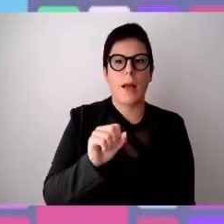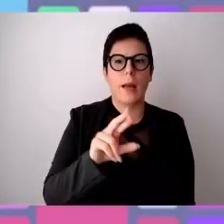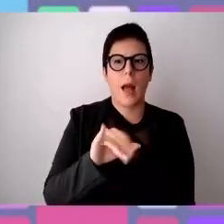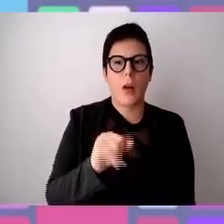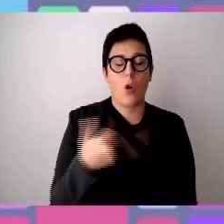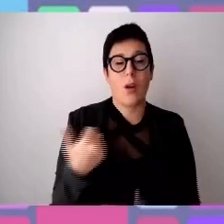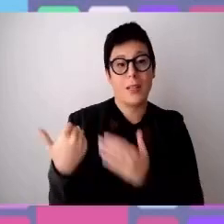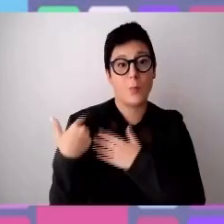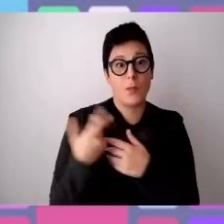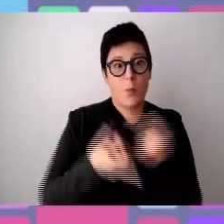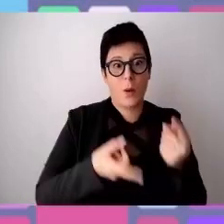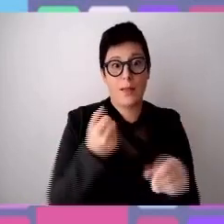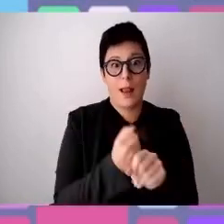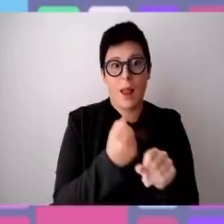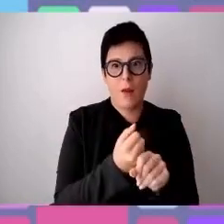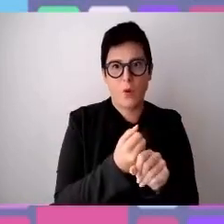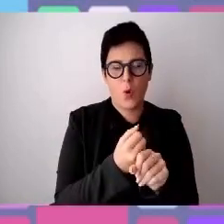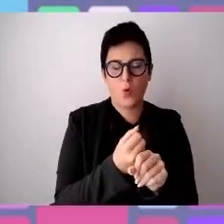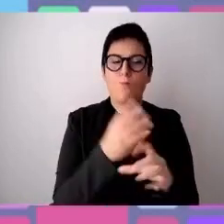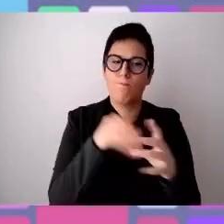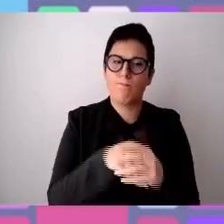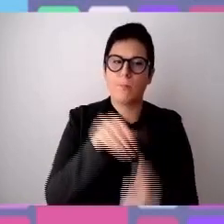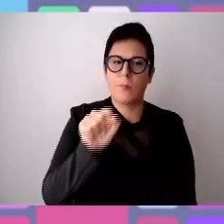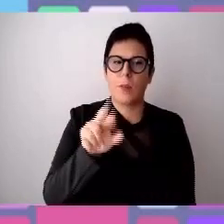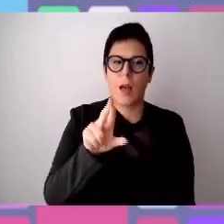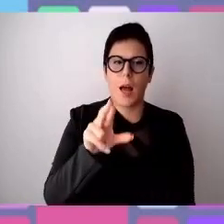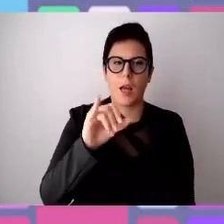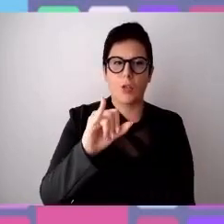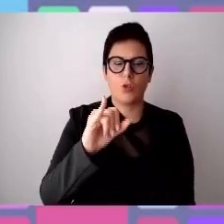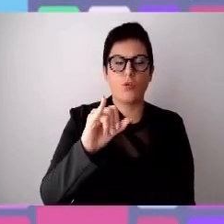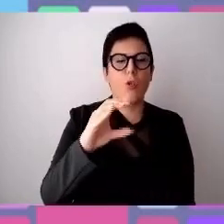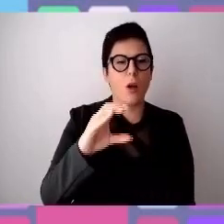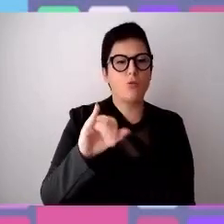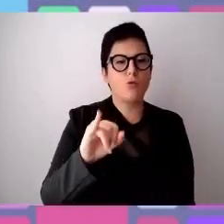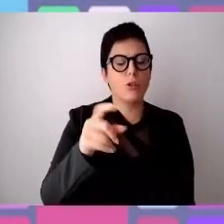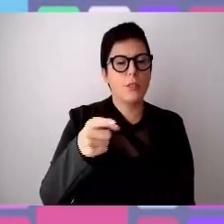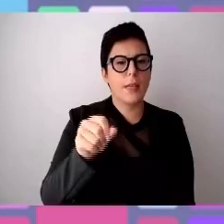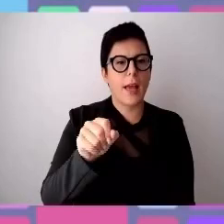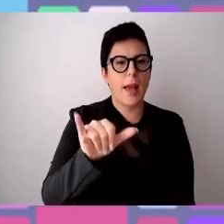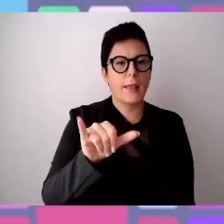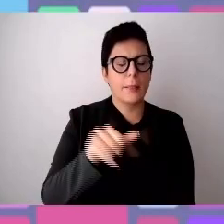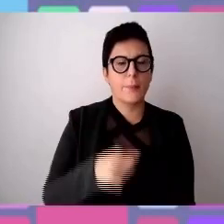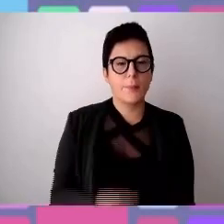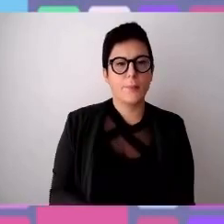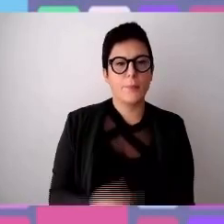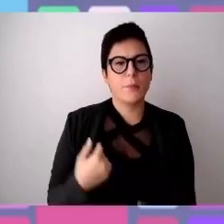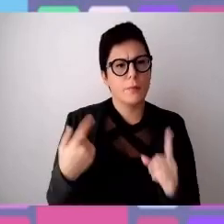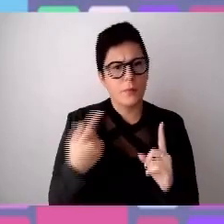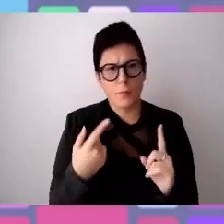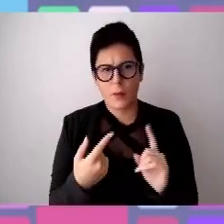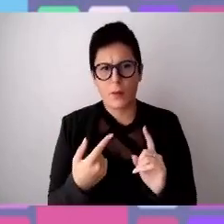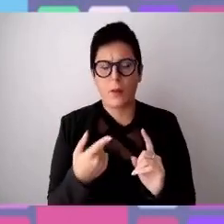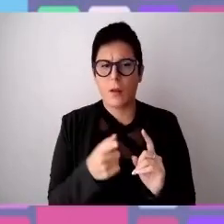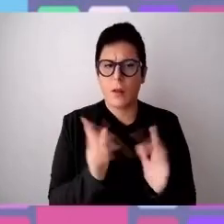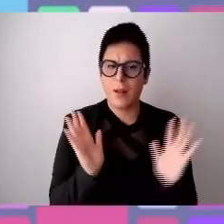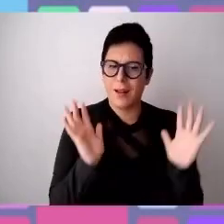quali sono queste politiche del lavoro nell'intervento di Manuela e poi anche per chi ha un diritto alla proposta di survey